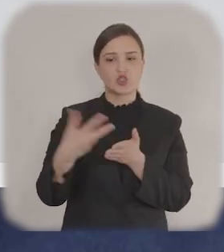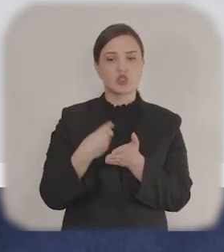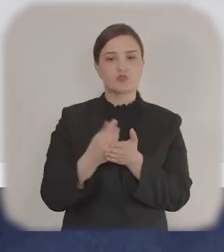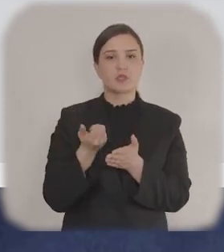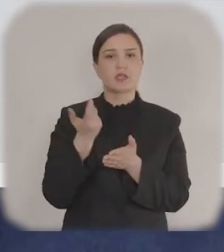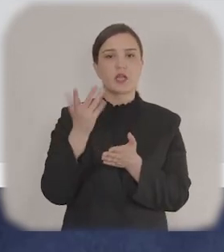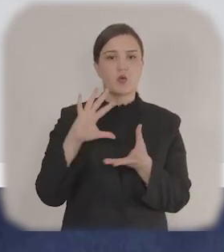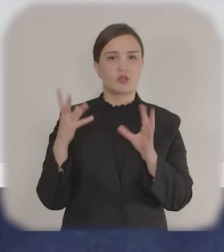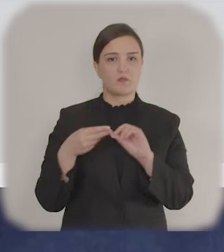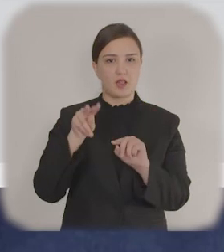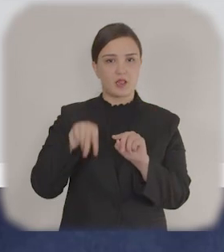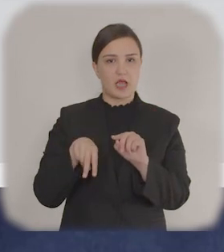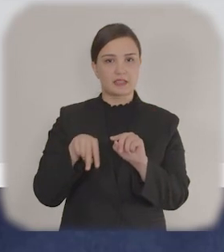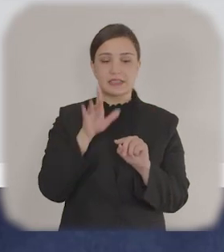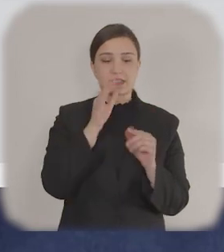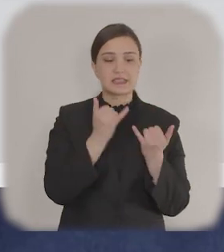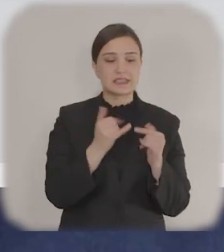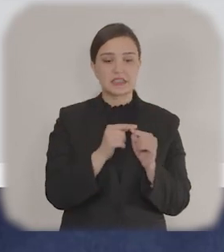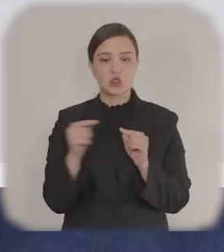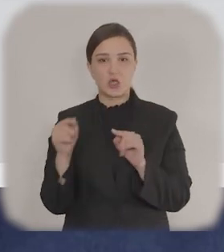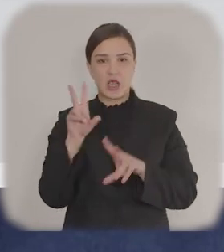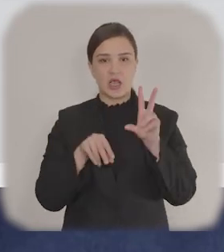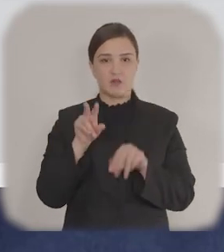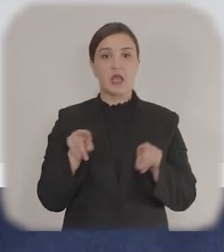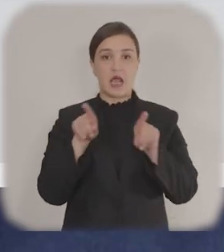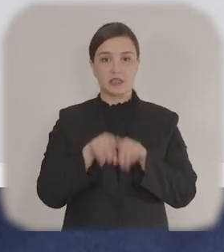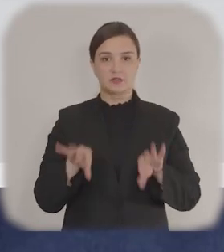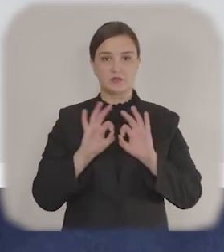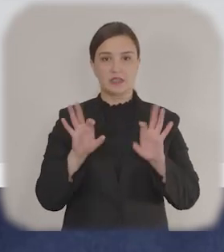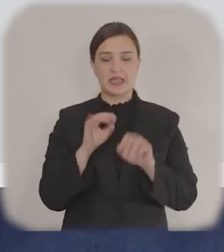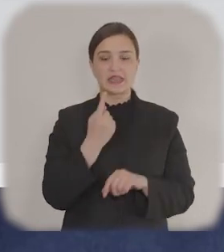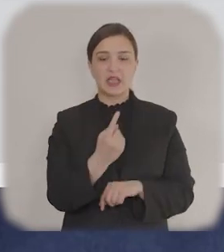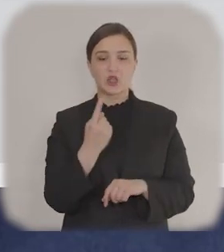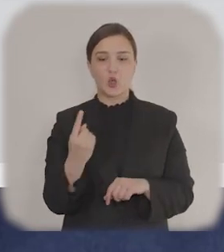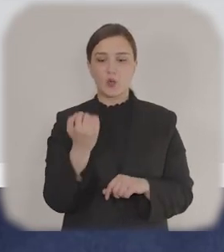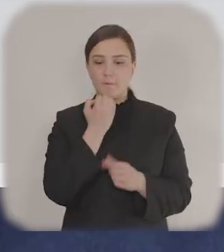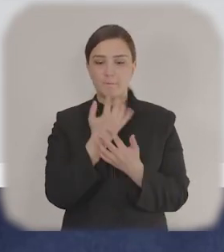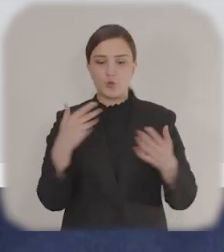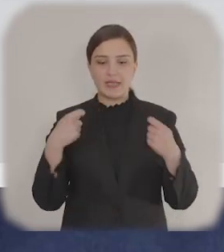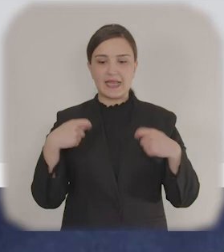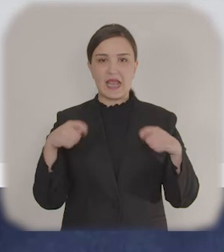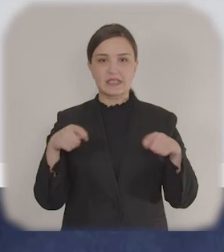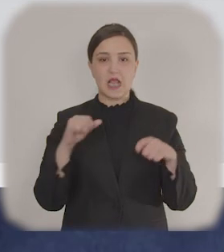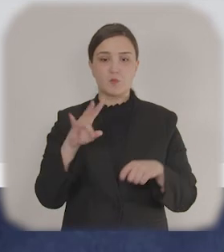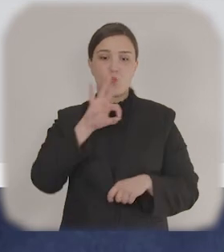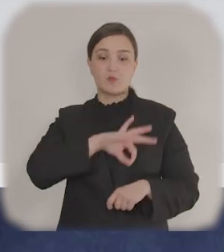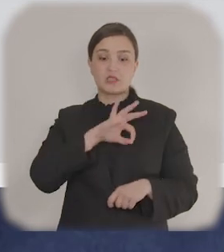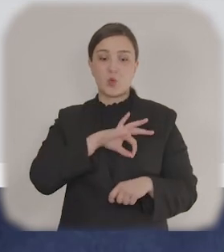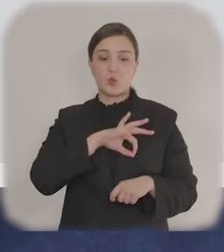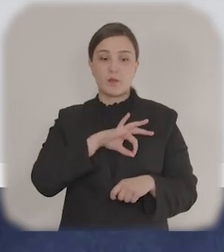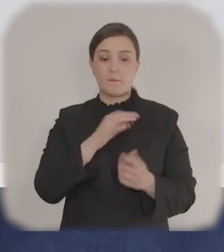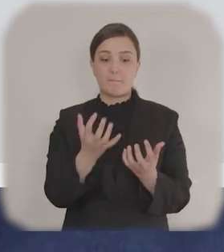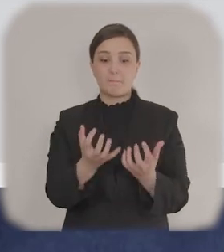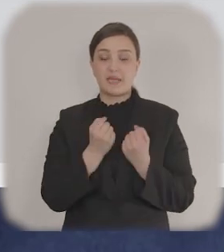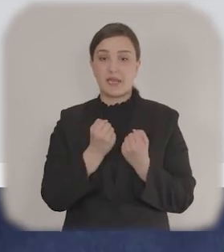xidmətdən alacağınız təxmini gəliri təsvir edin. Növbəti Bəyanatçının təcrübəsi və funksiya vəzifələri